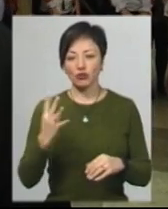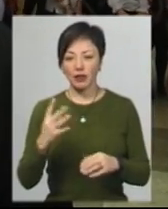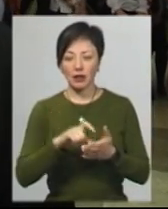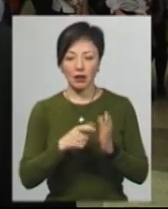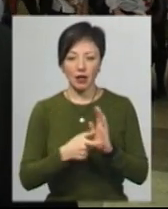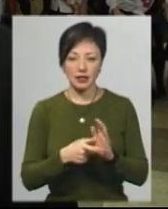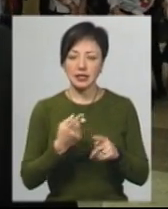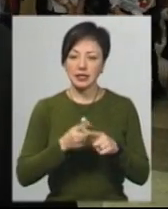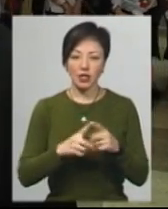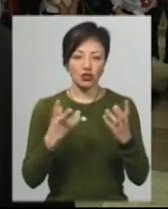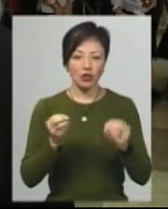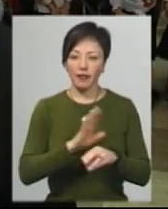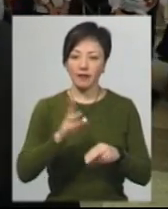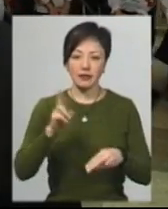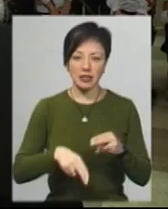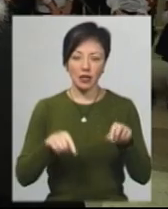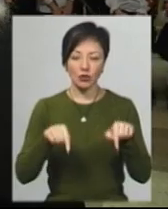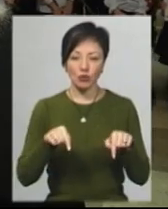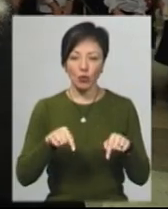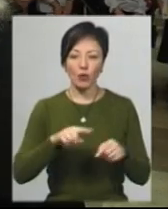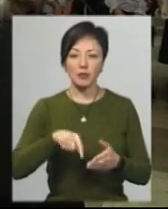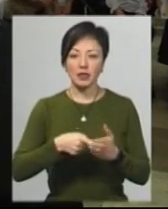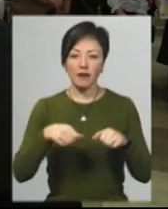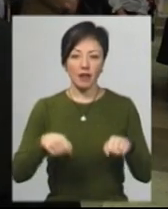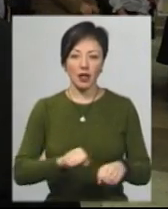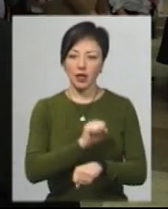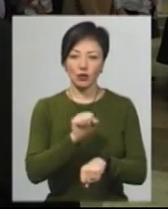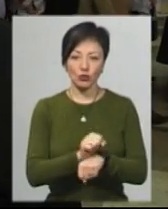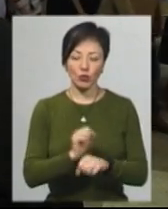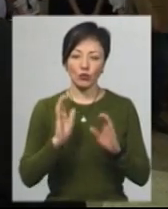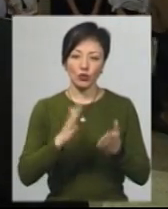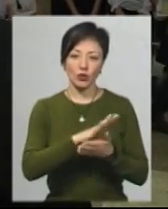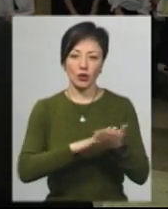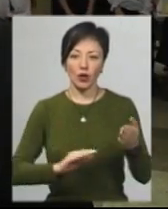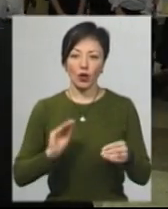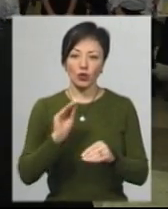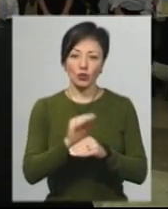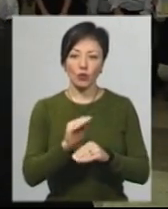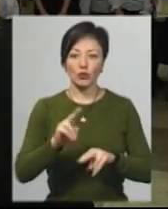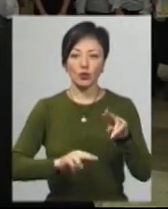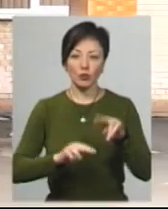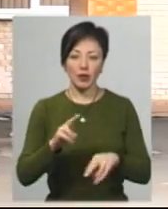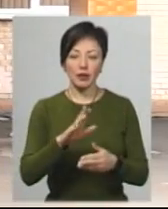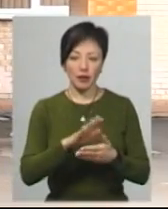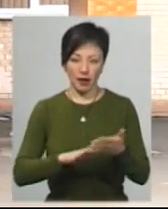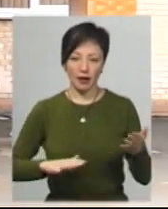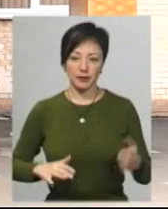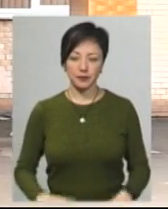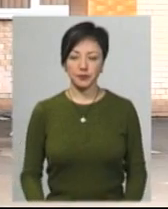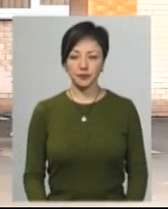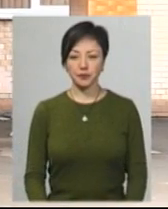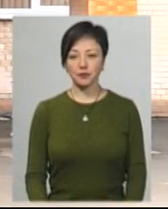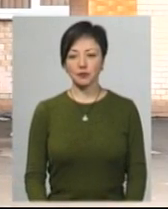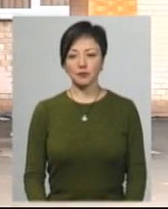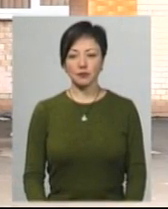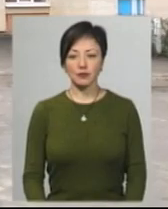класів, але це ще не все. На цьому міська влада не зупиняється, а будуть добудови і надалі. Дарина Денисенко,